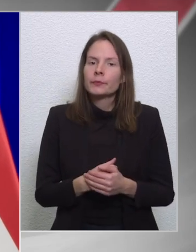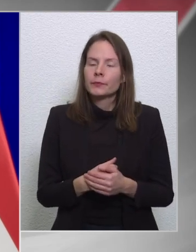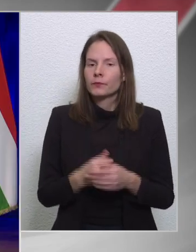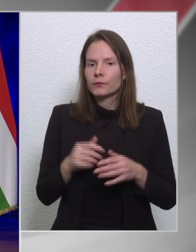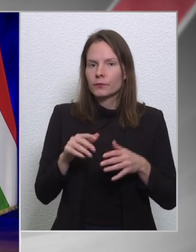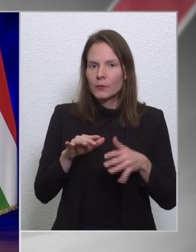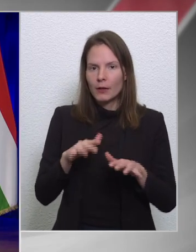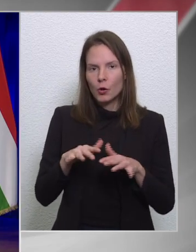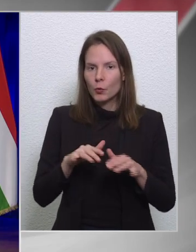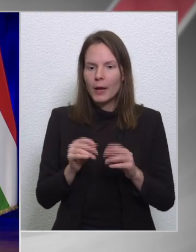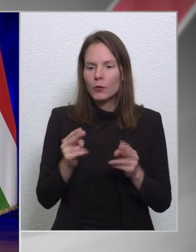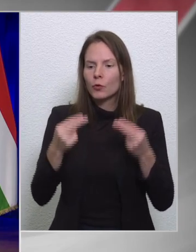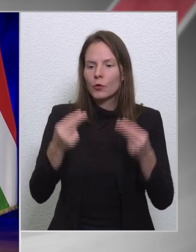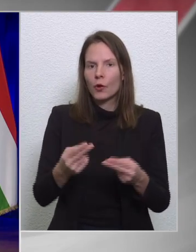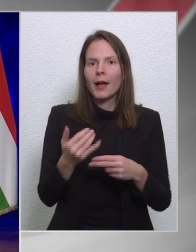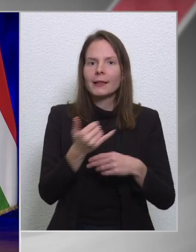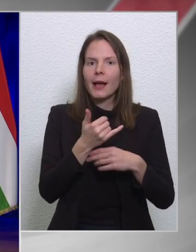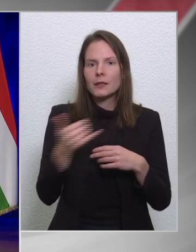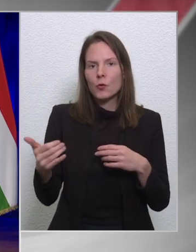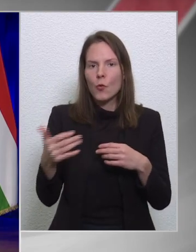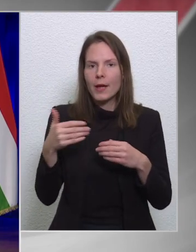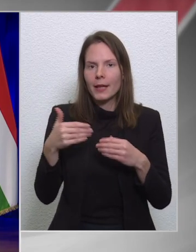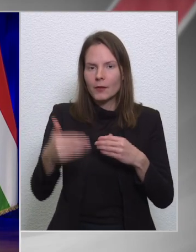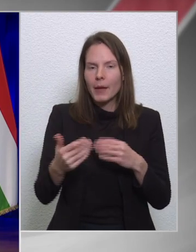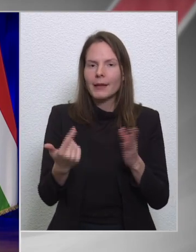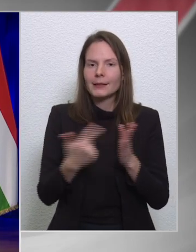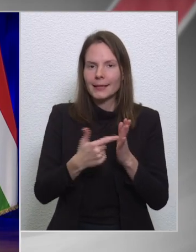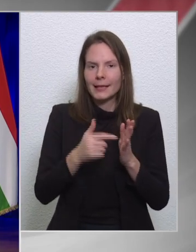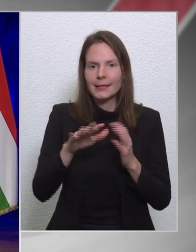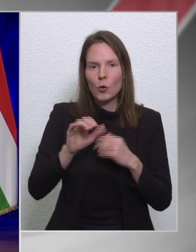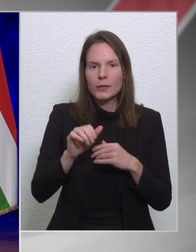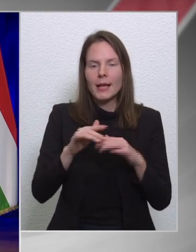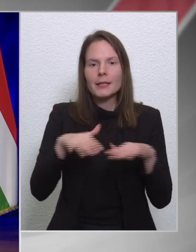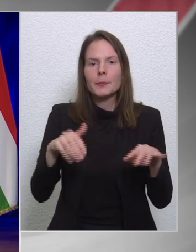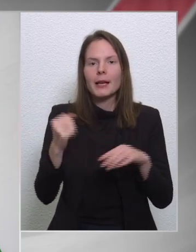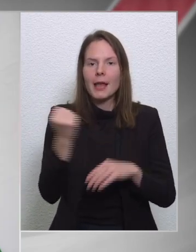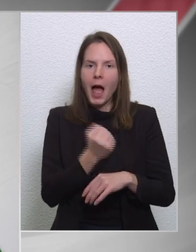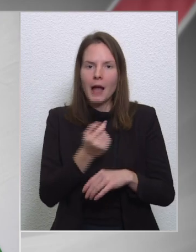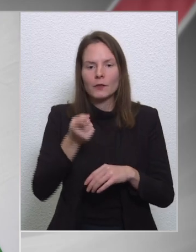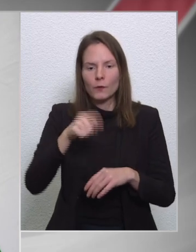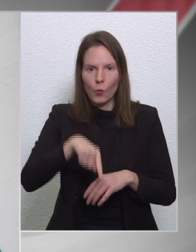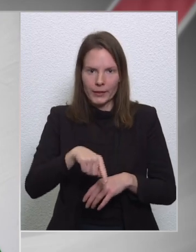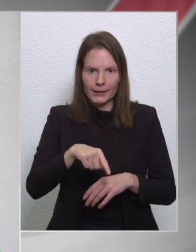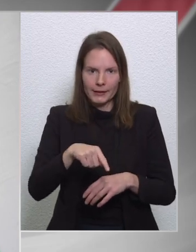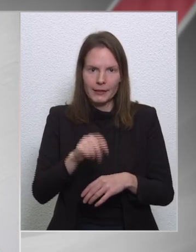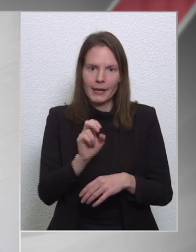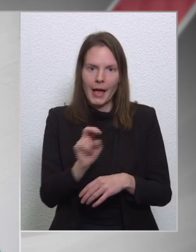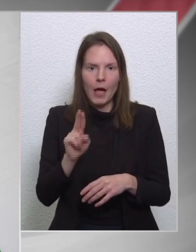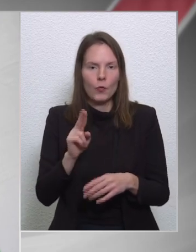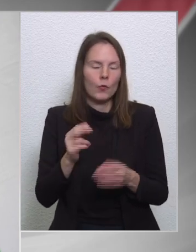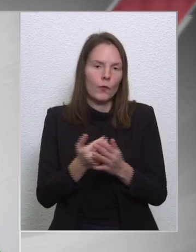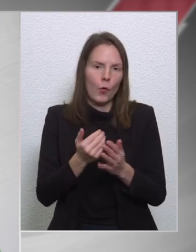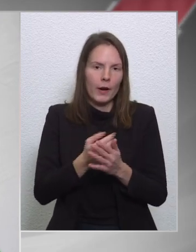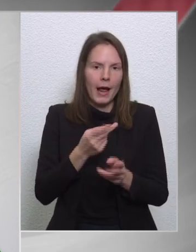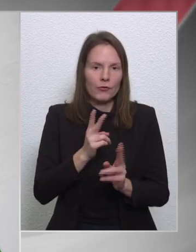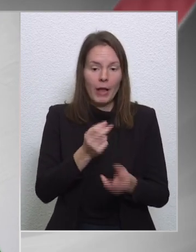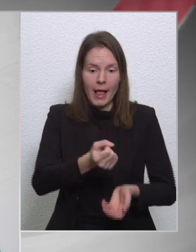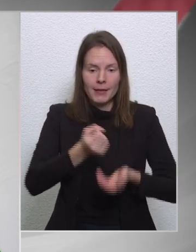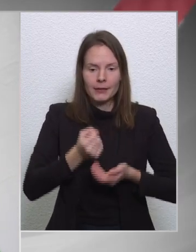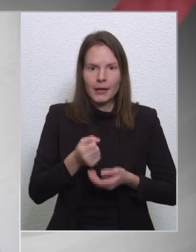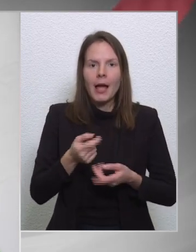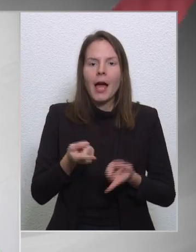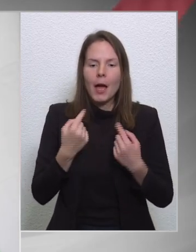Körülbelül a következő évben 2500 milliárd forinti uniós forrás érkezhet Magyarországra. Ebből 1500